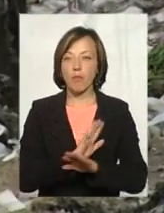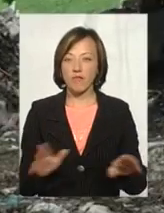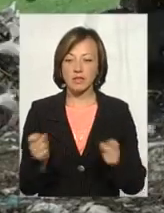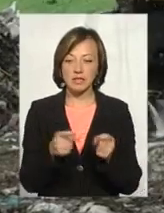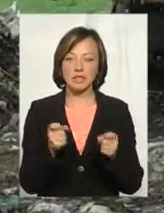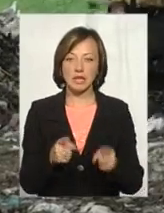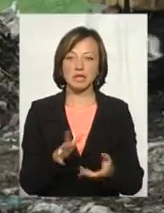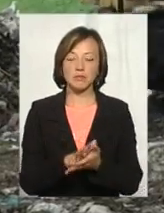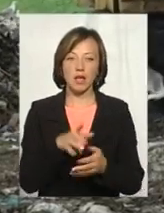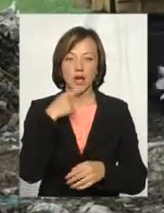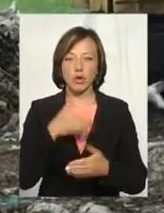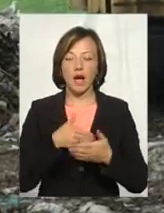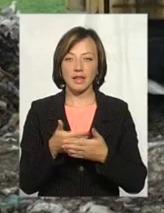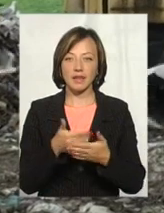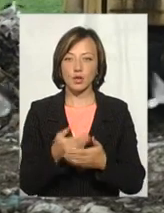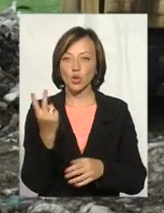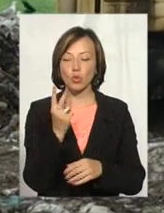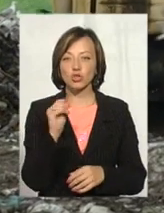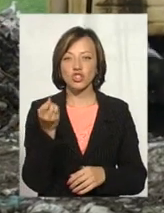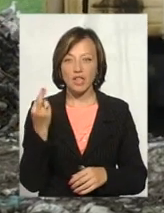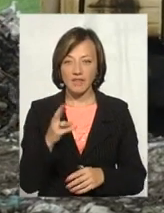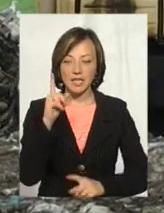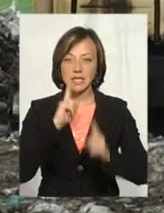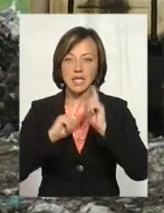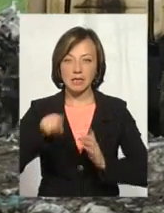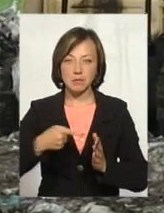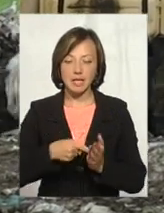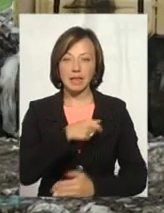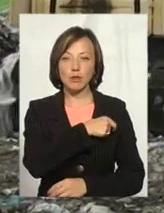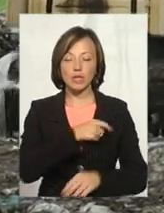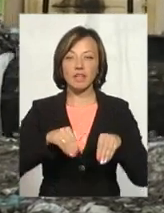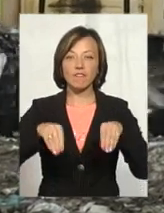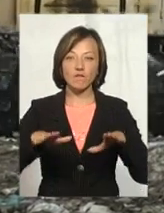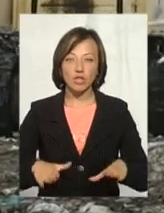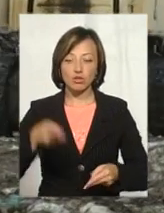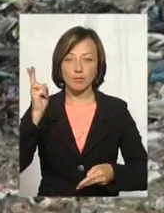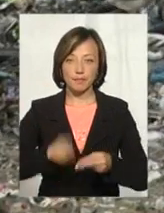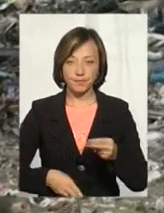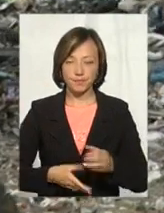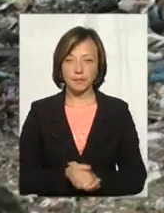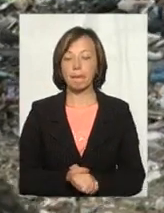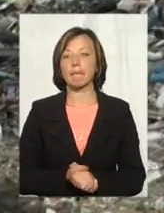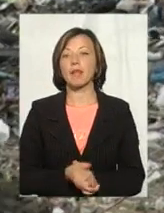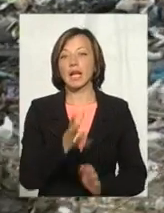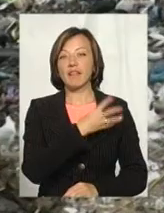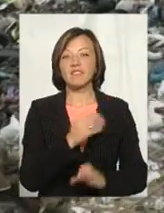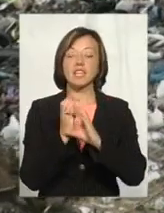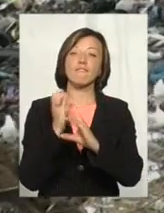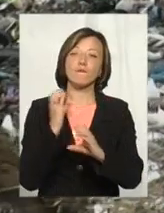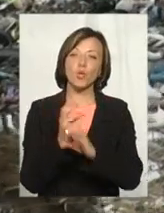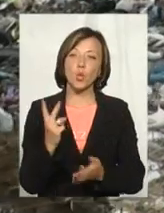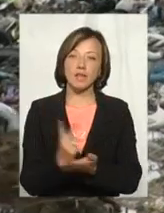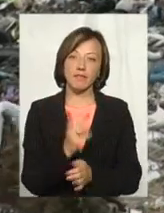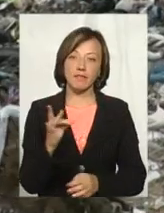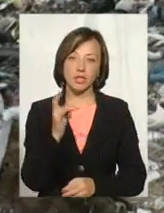скидати сміття, кажуть активісти, бо ще 2 червня на сесії міської ради депутати вирішили покласти цьому край. Та львівські фури вже двічі за